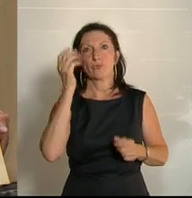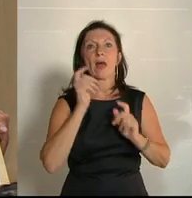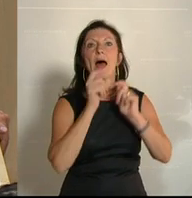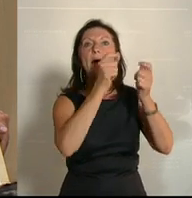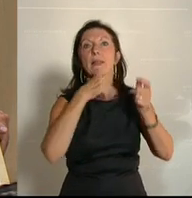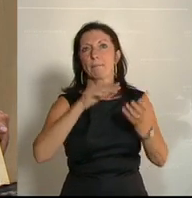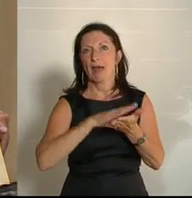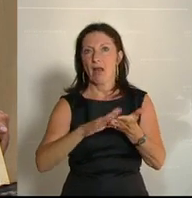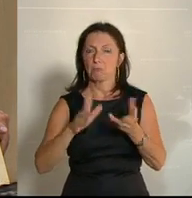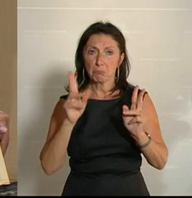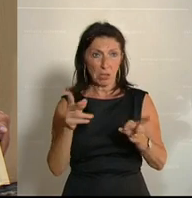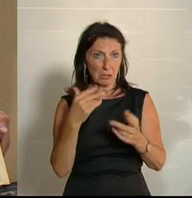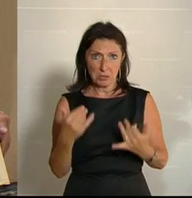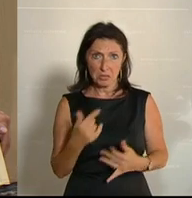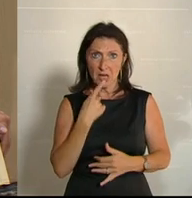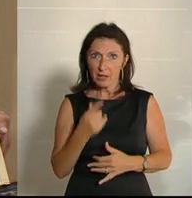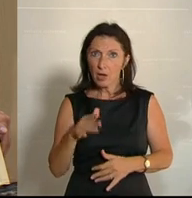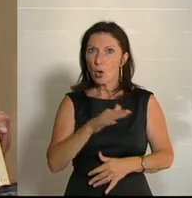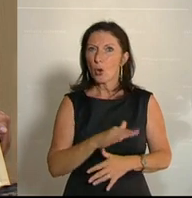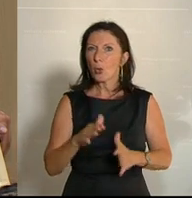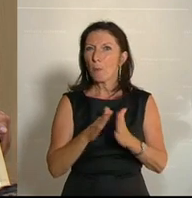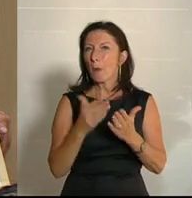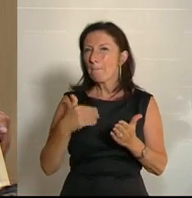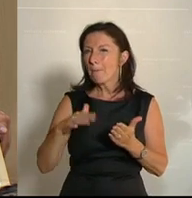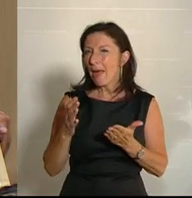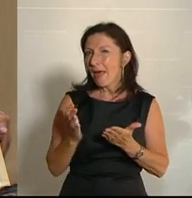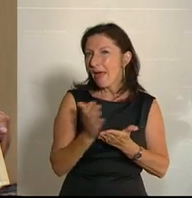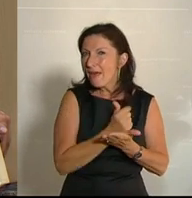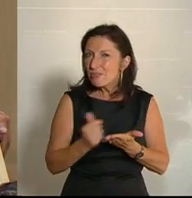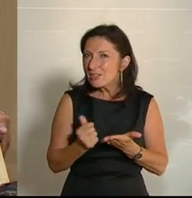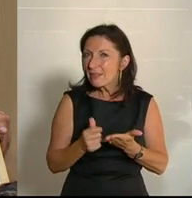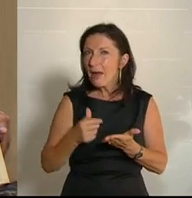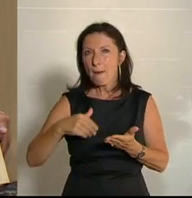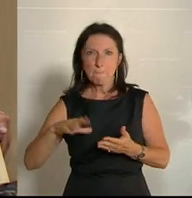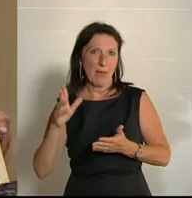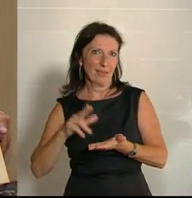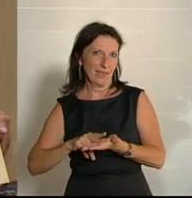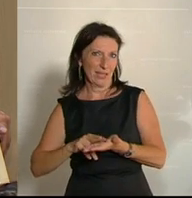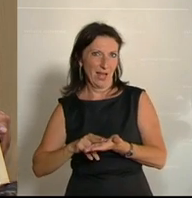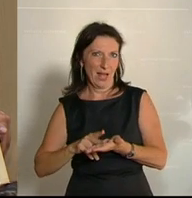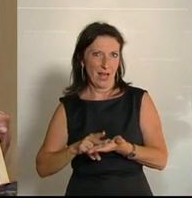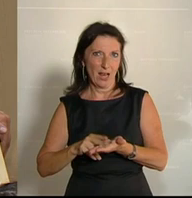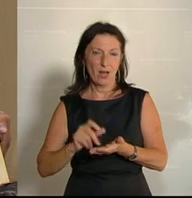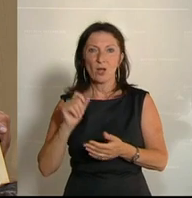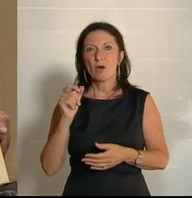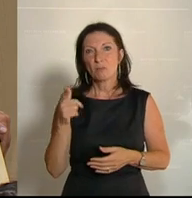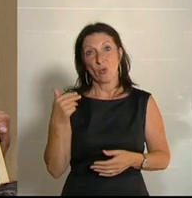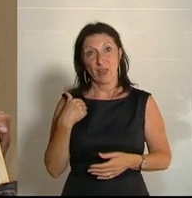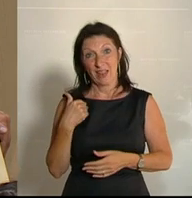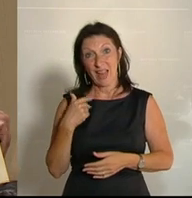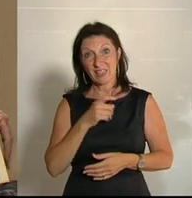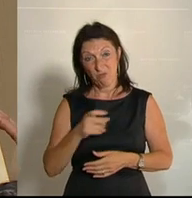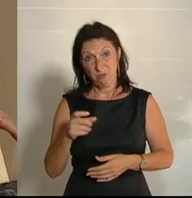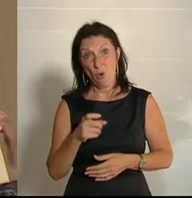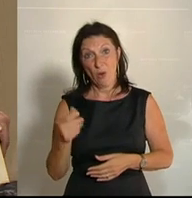kann also zusammengefasst sagen, dass wir das Grundbuch effizienter und digitaler gestalten wollen. Und gerade die vergangenen Wochen und